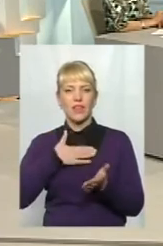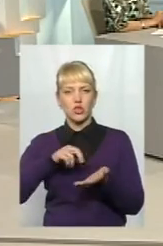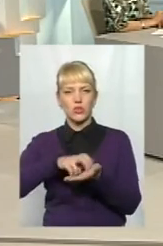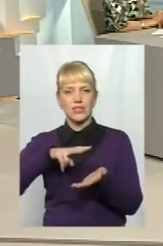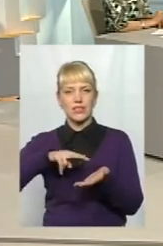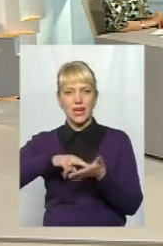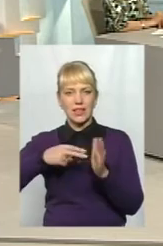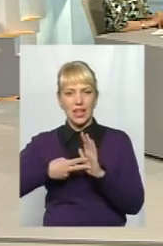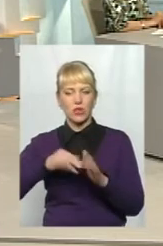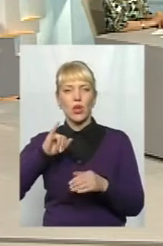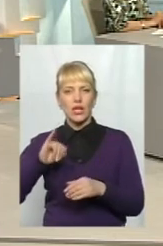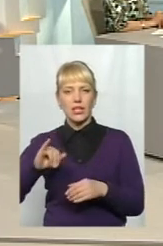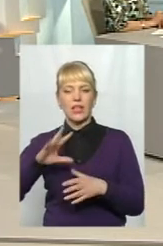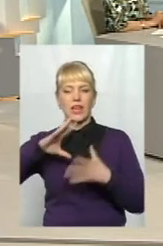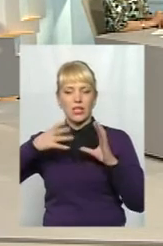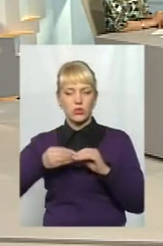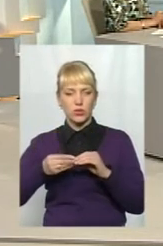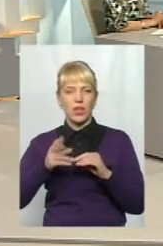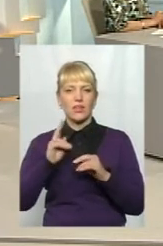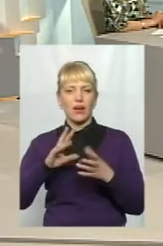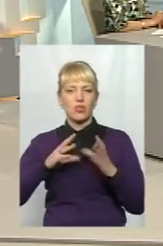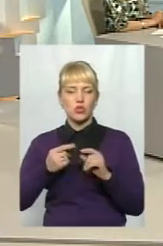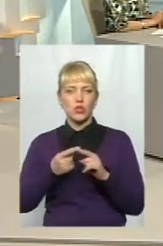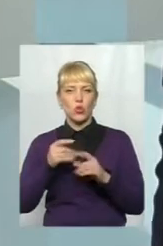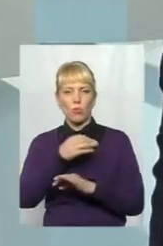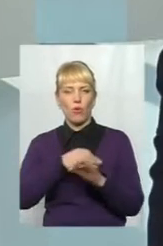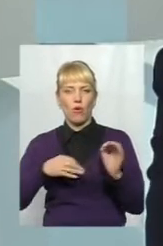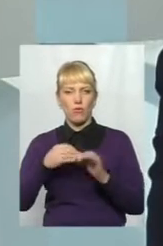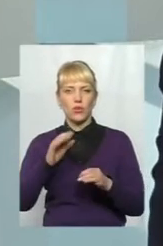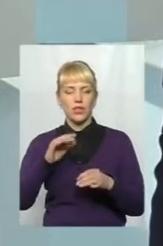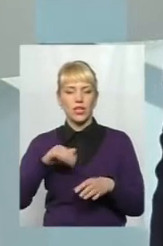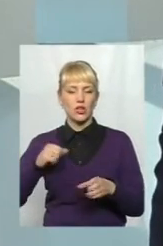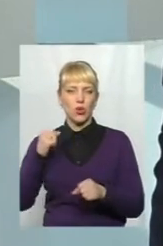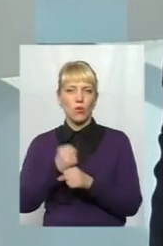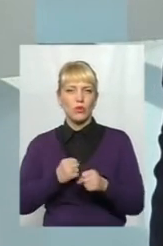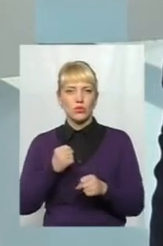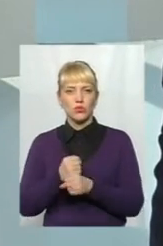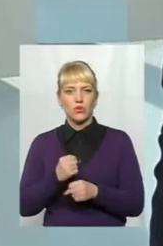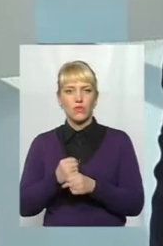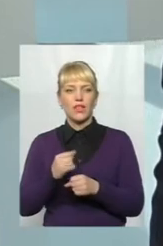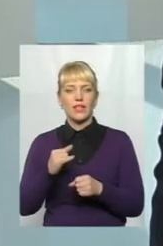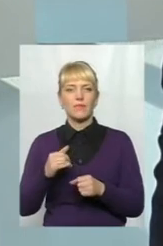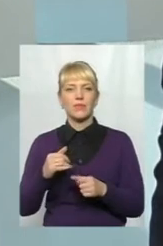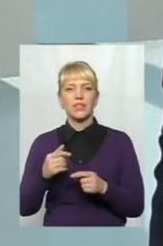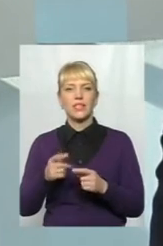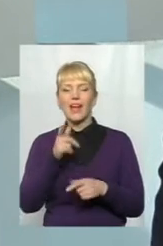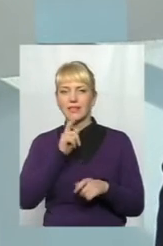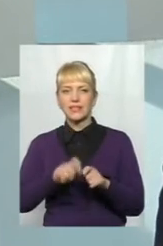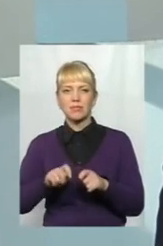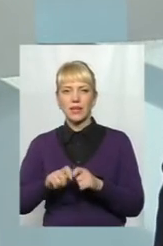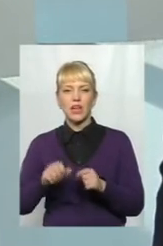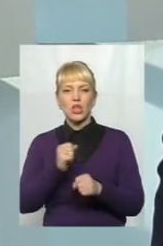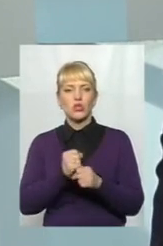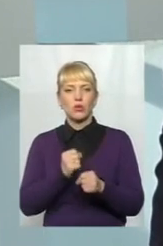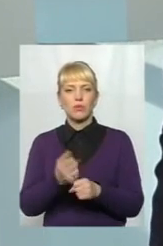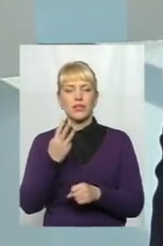і ми на результат, як результат цього обговорення, і потім так само допрацювання в середовищі експертів, визначили три